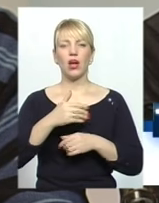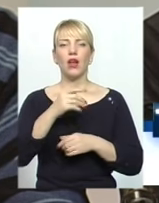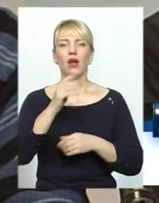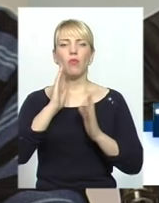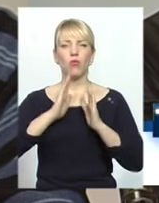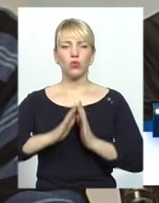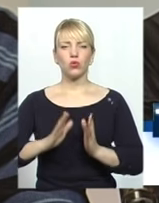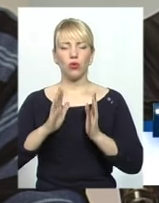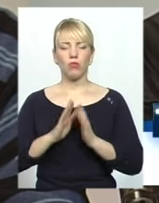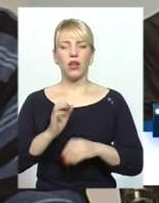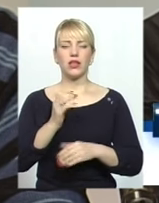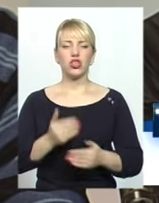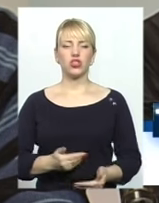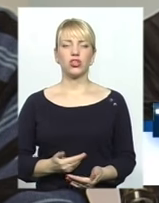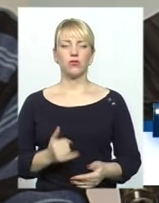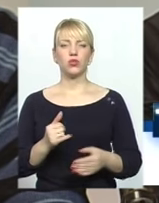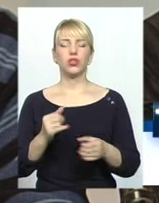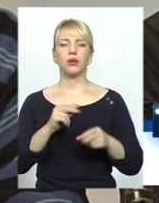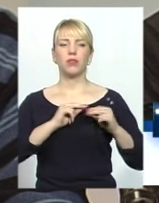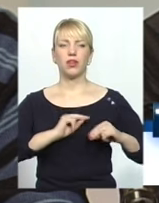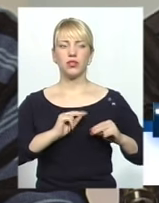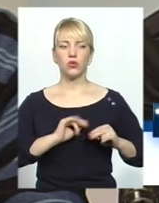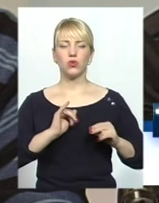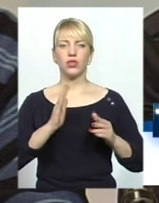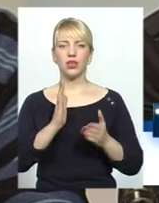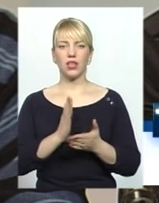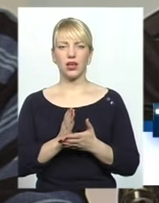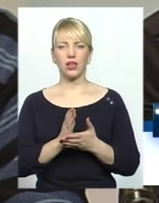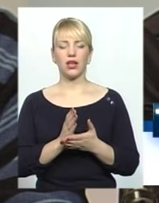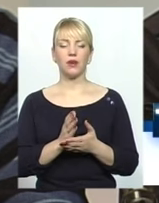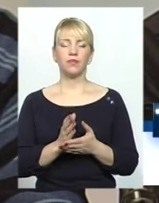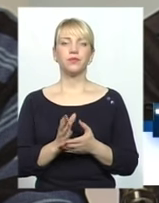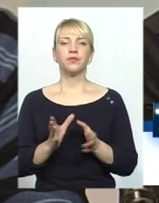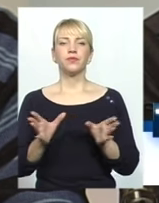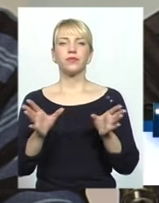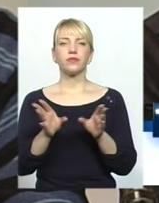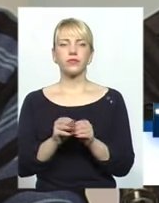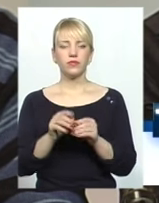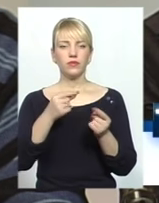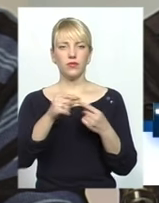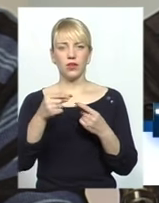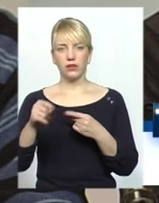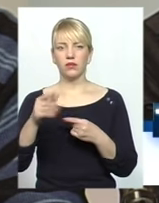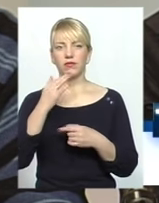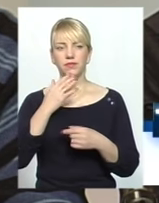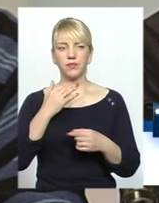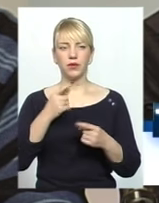співмешканці є тієї або іншої країни. І проблем